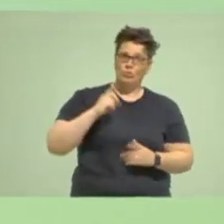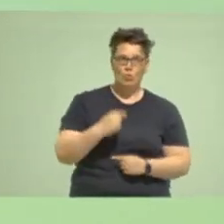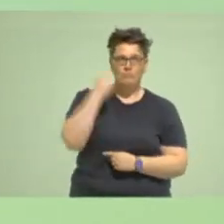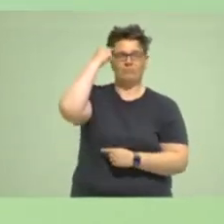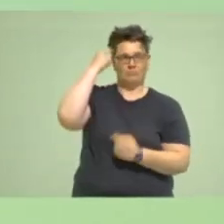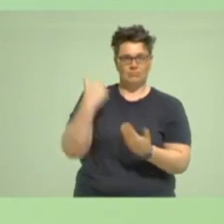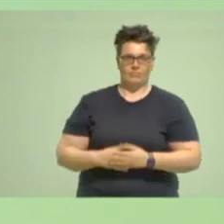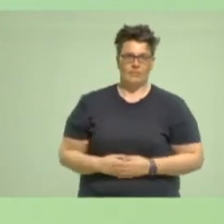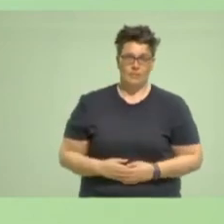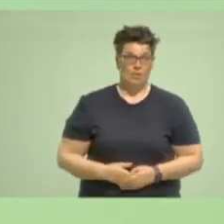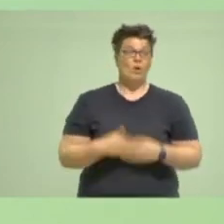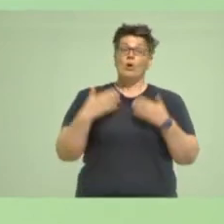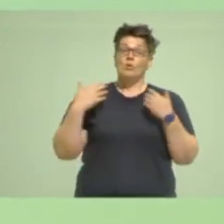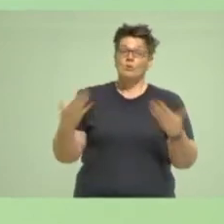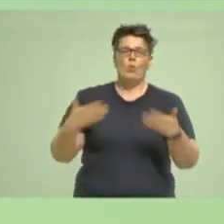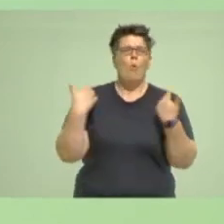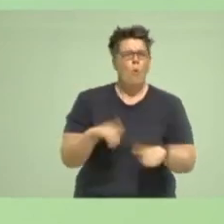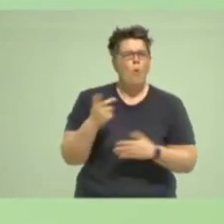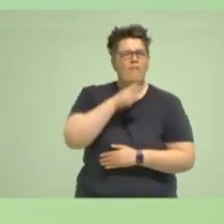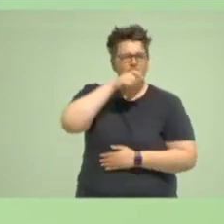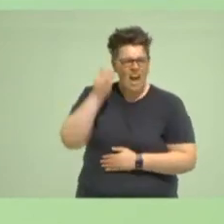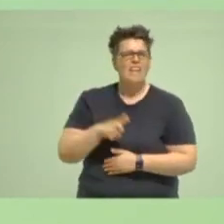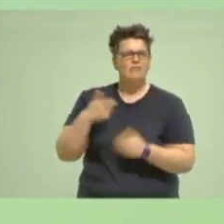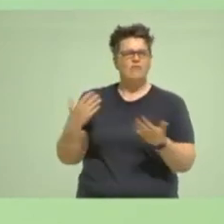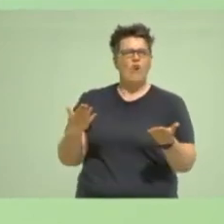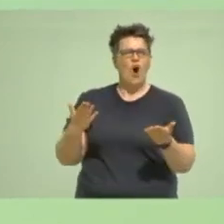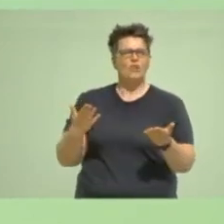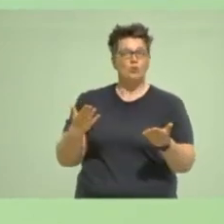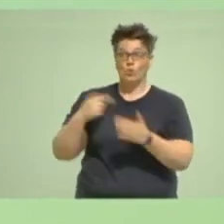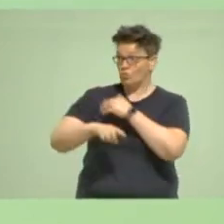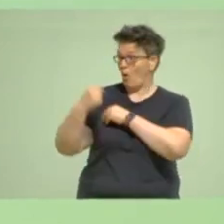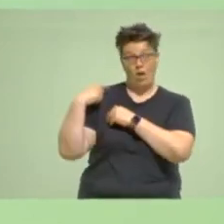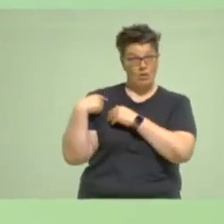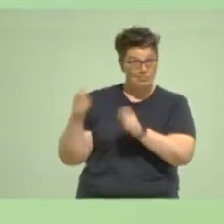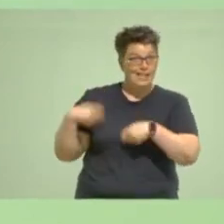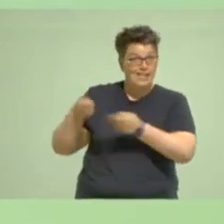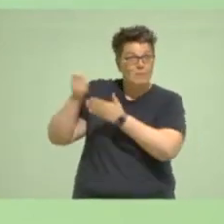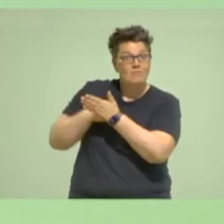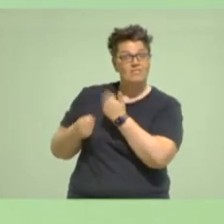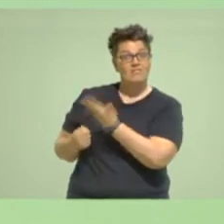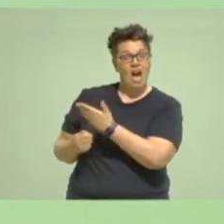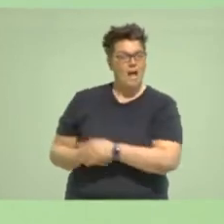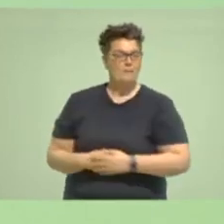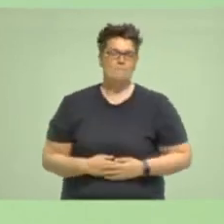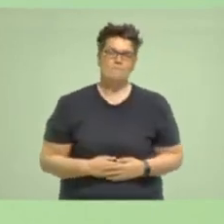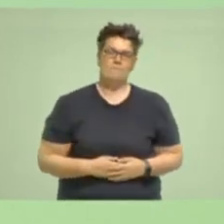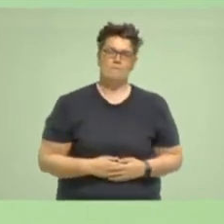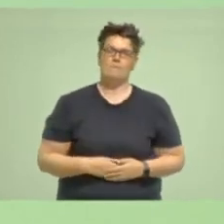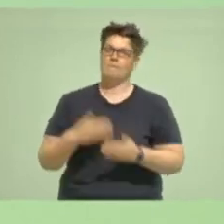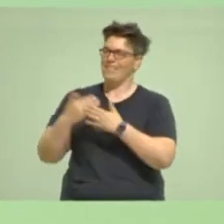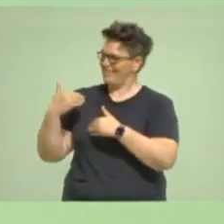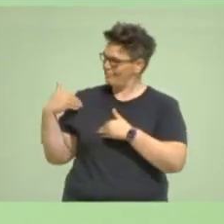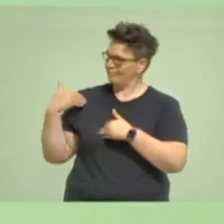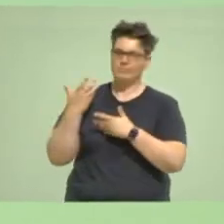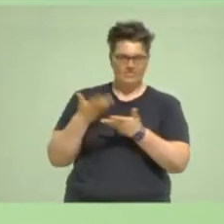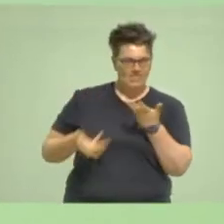Paket an Verantwortung durch das Wahlergebnis sind wir in diese Verhandlungen eingestiegen.